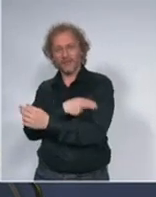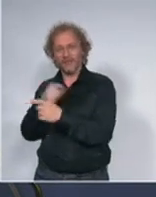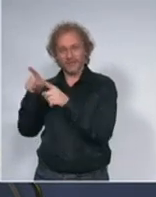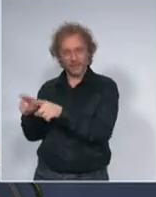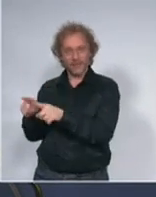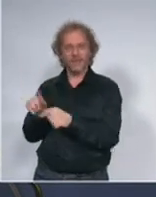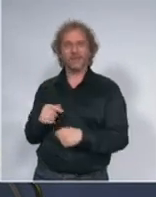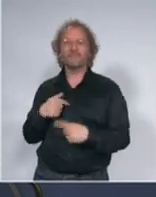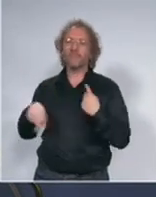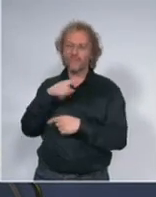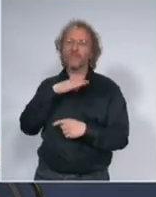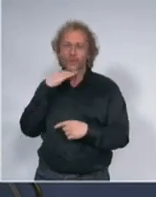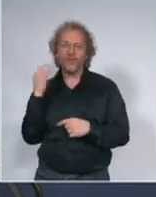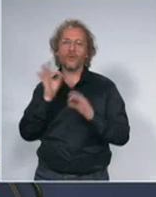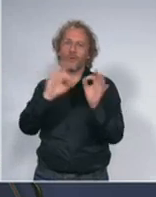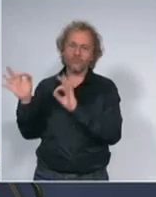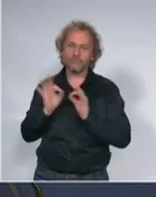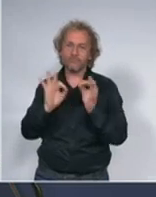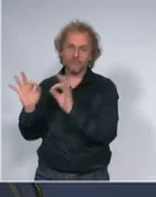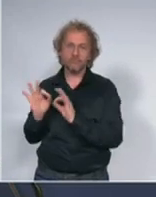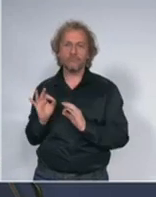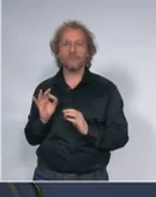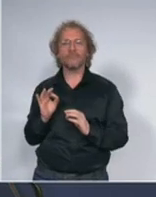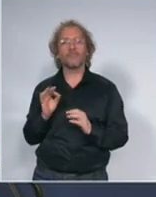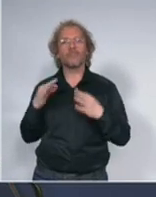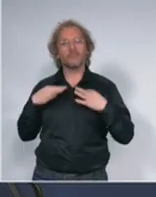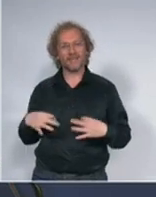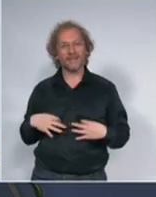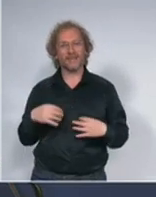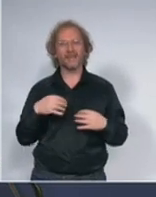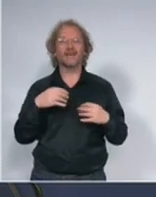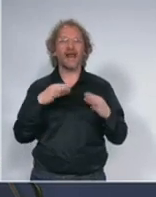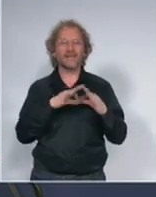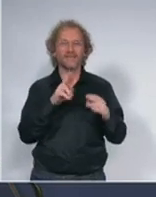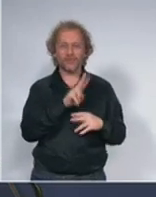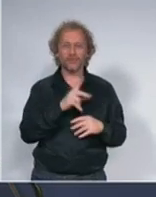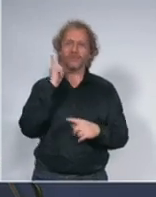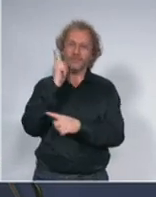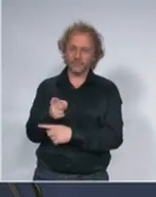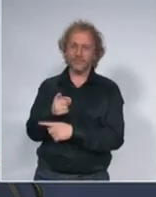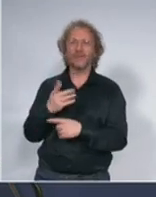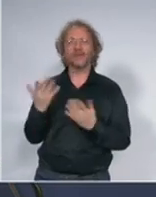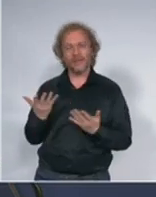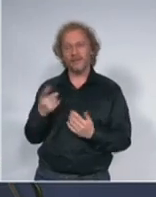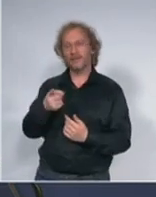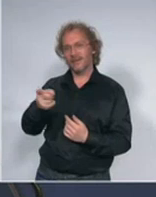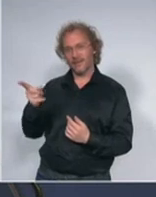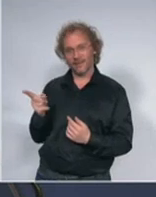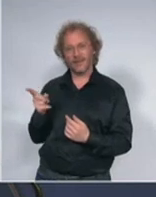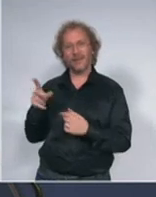pripremljeni nalog predsednika Republike je da Republika Srbija ima 10.000